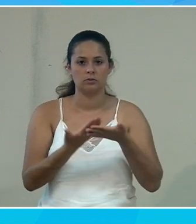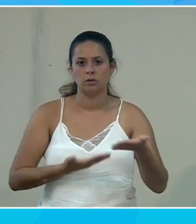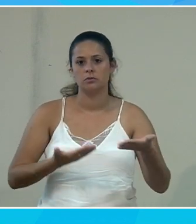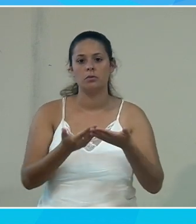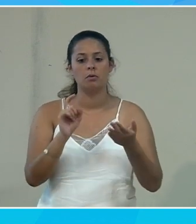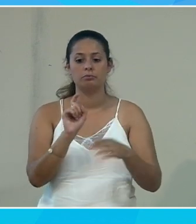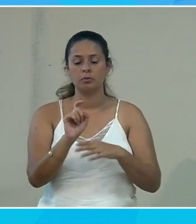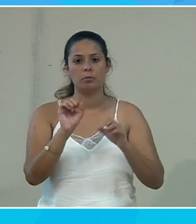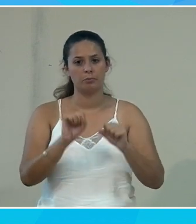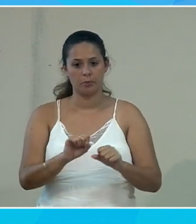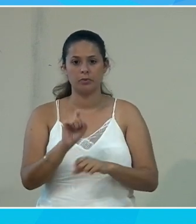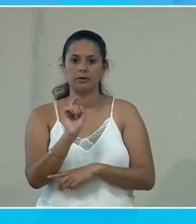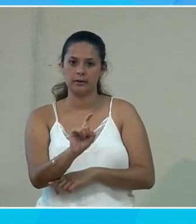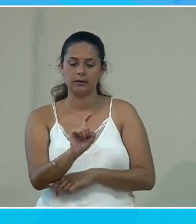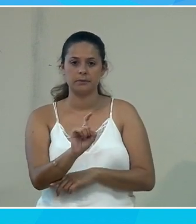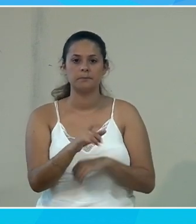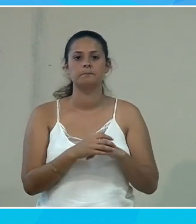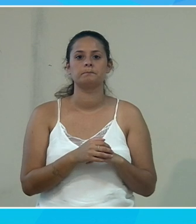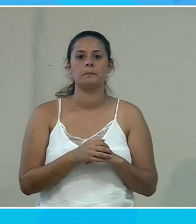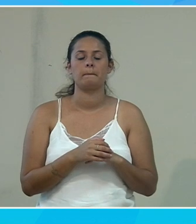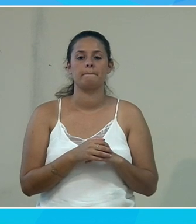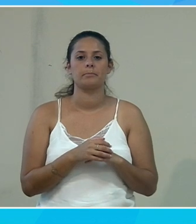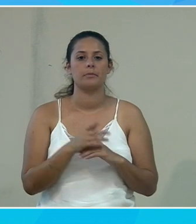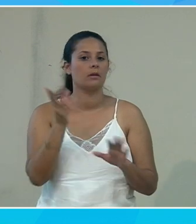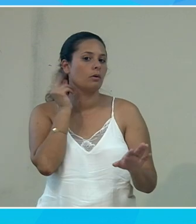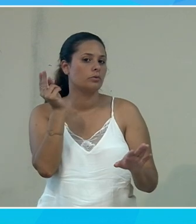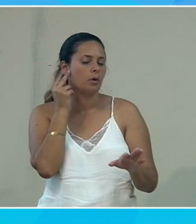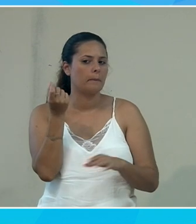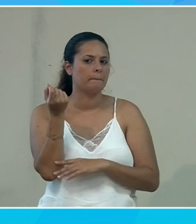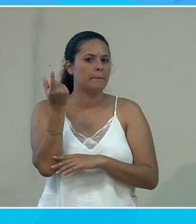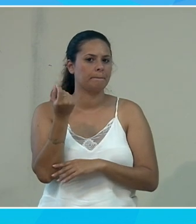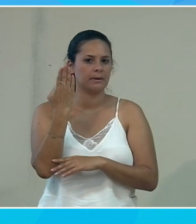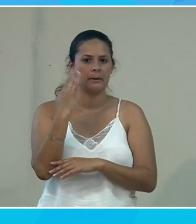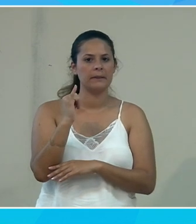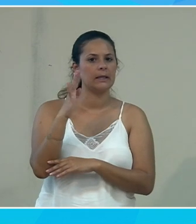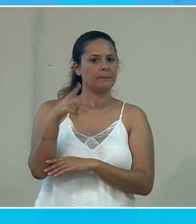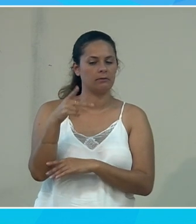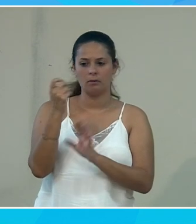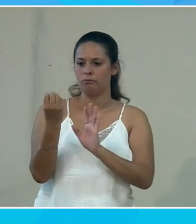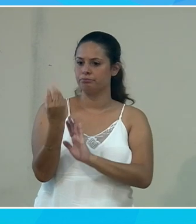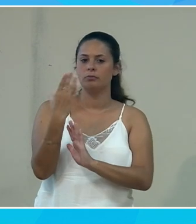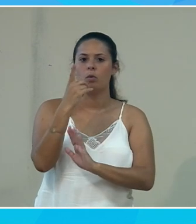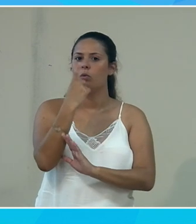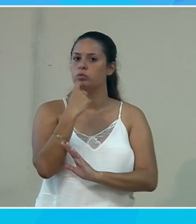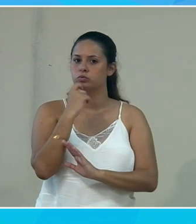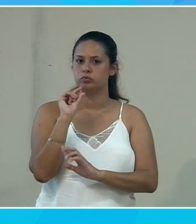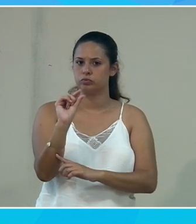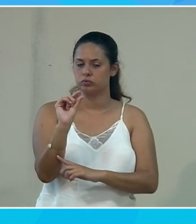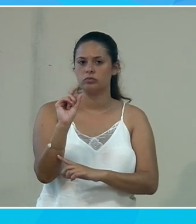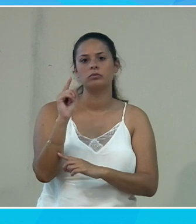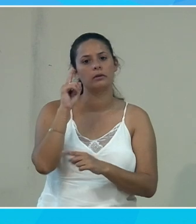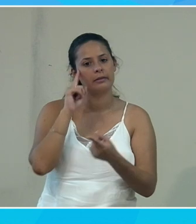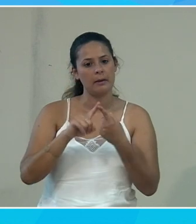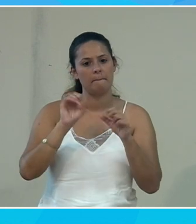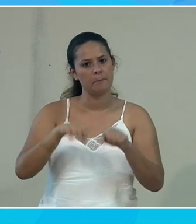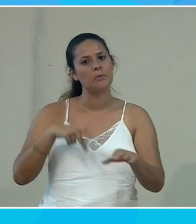bouton, je vais cliquer dessus, je vais entendre un petit bip et vous allez voir un petit point rouge apparaître sur le bouton et à partir de là, je vais